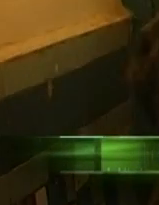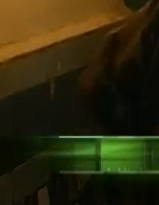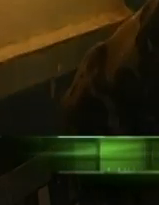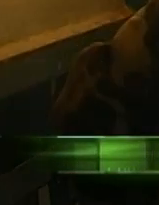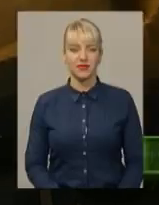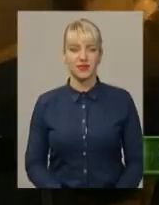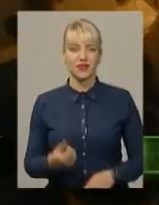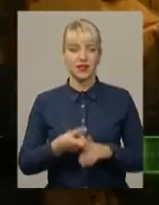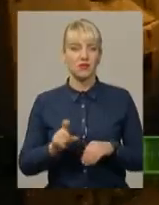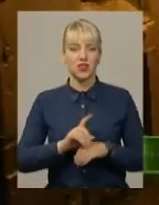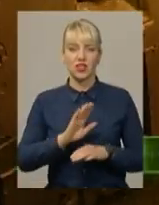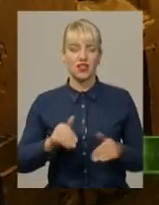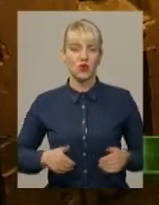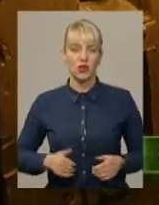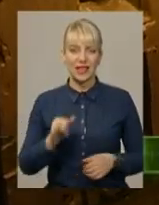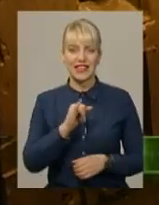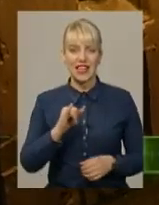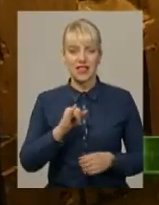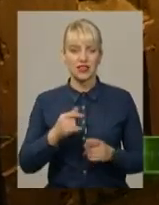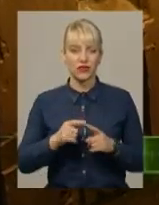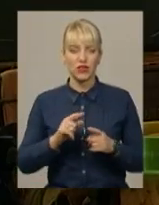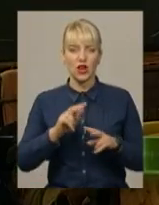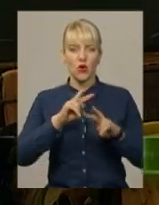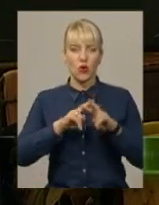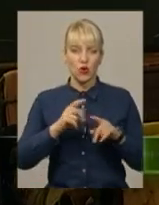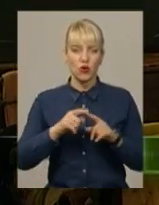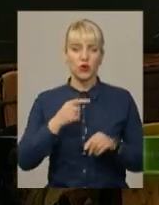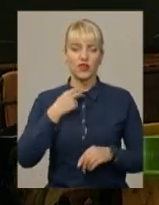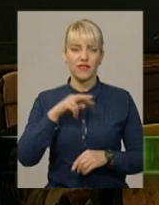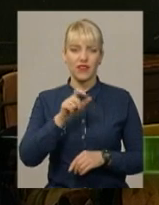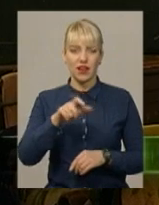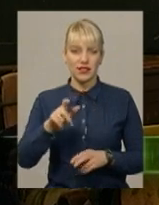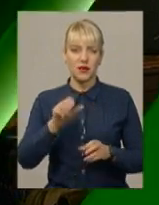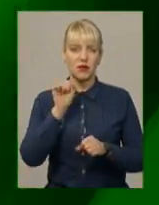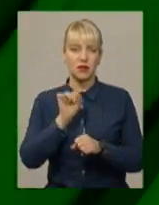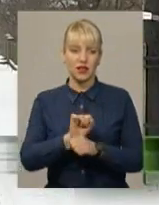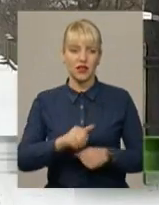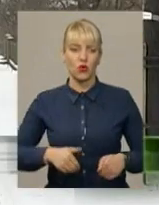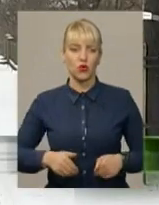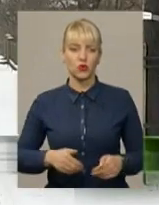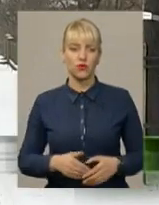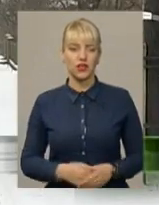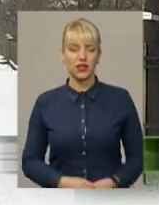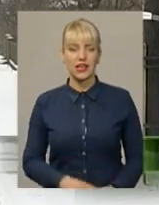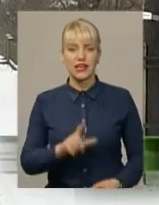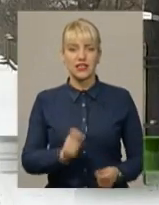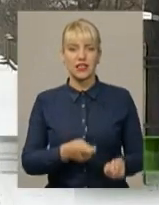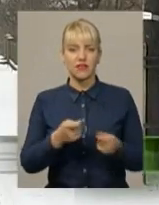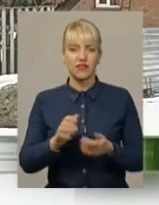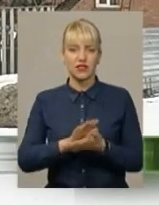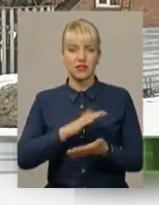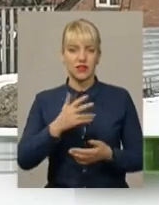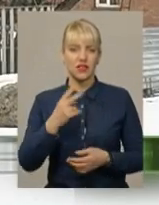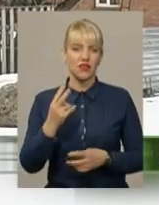Більше не голодують. В Візяславській замковій колонії в'язні припинили бастувати. За вивіз сміття вдвічі